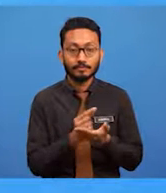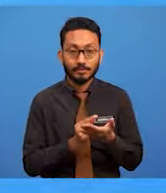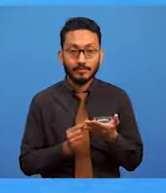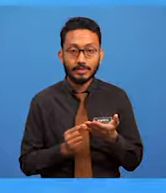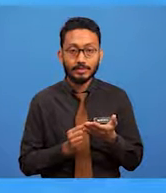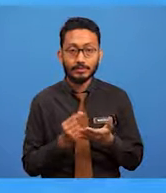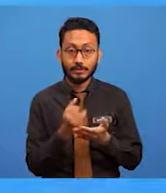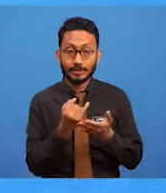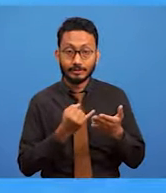ilustrasi-gracian.